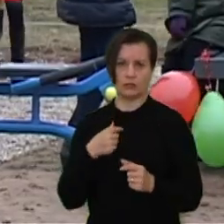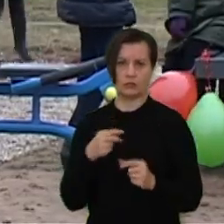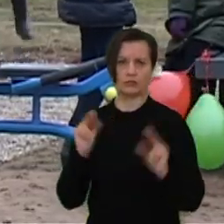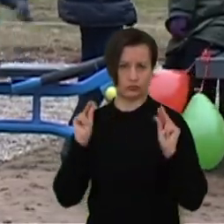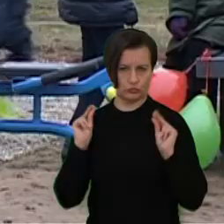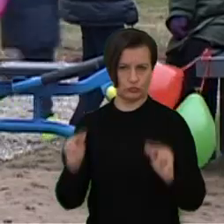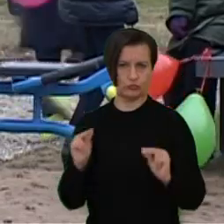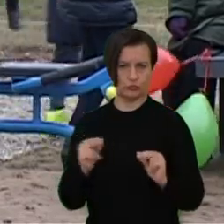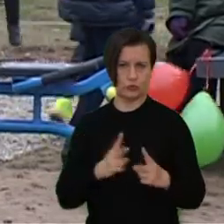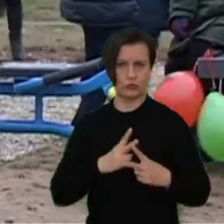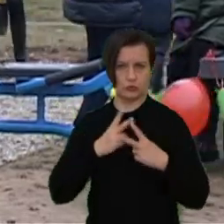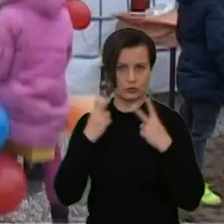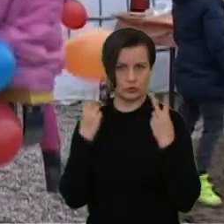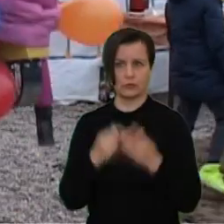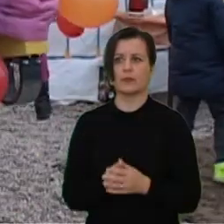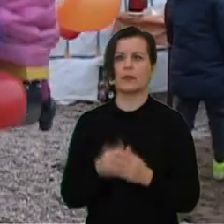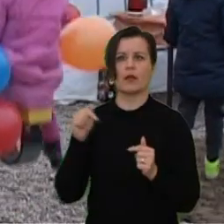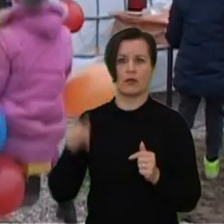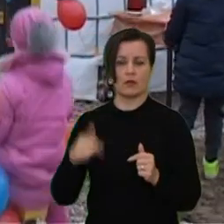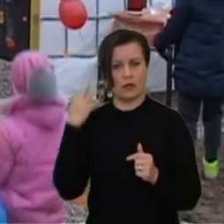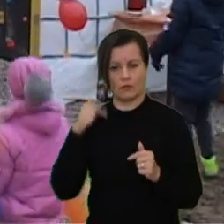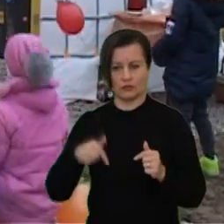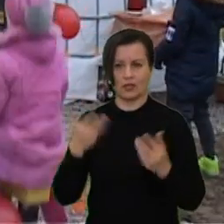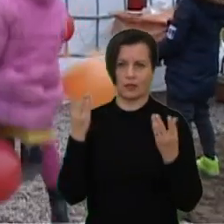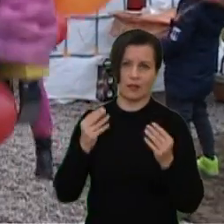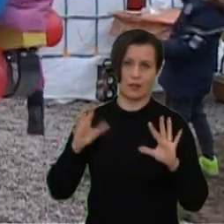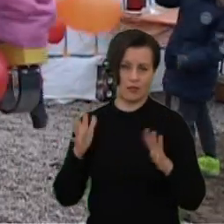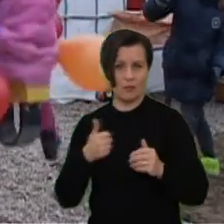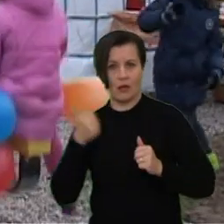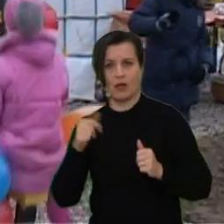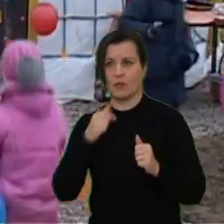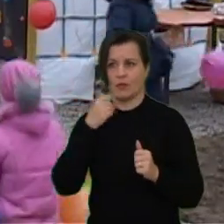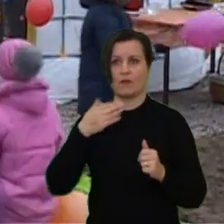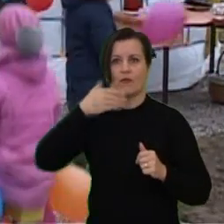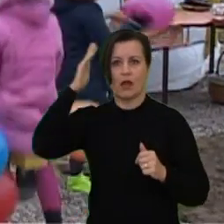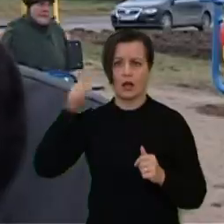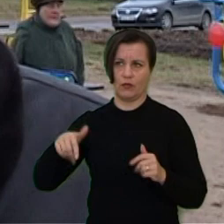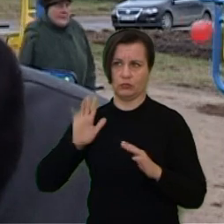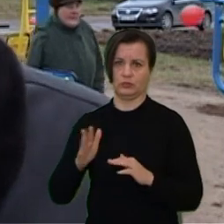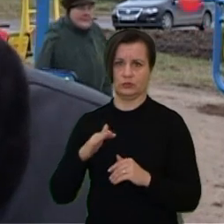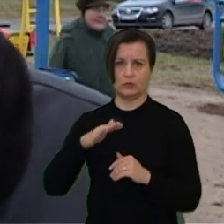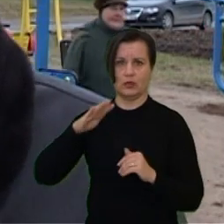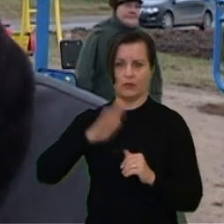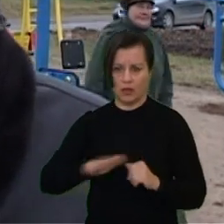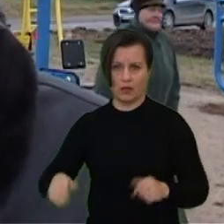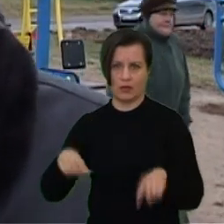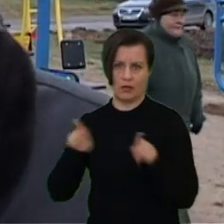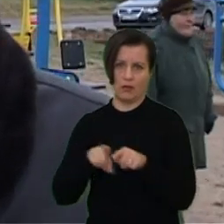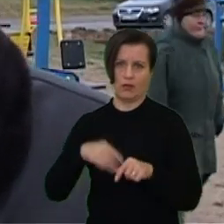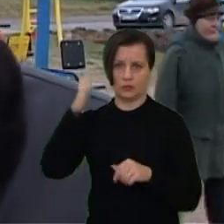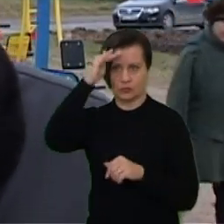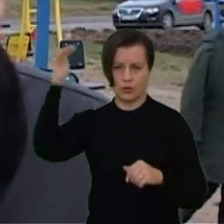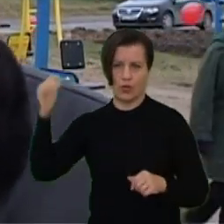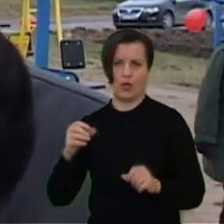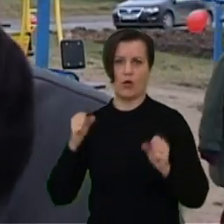tą projektą. Tai aš tikrai džiaugiuosi ir aš galvoju, kad gal šiandien nepatitinkamiausia diena, bet vasara. Tai aš tikiu, kad čia bus ne tik vaikų, bet bus ir